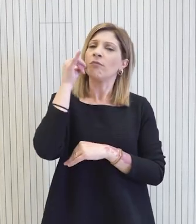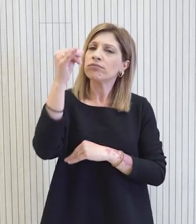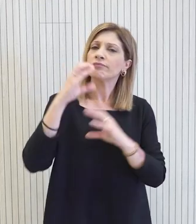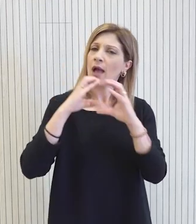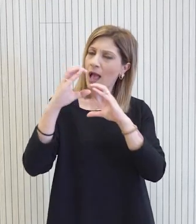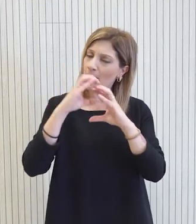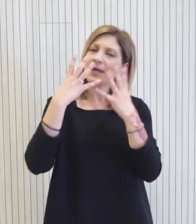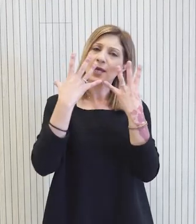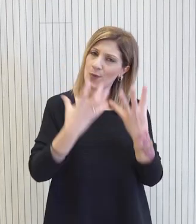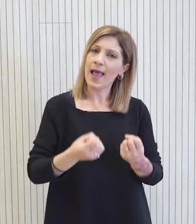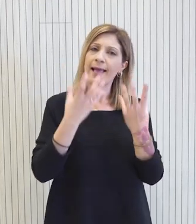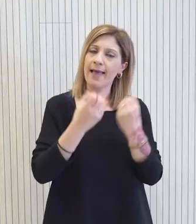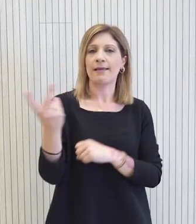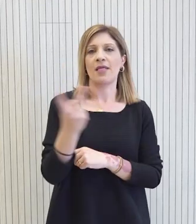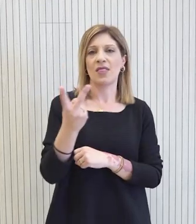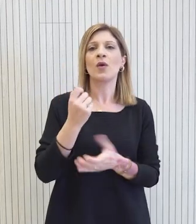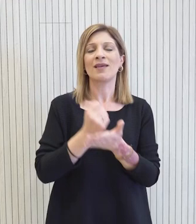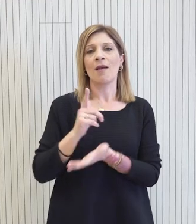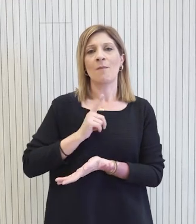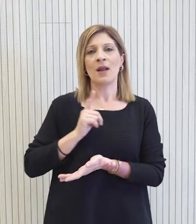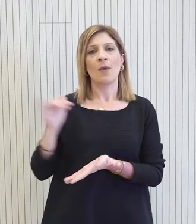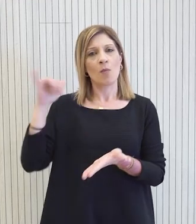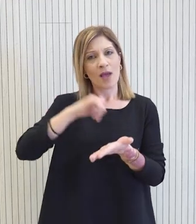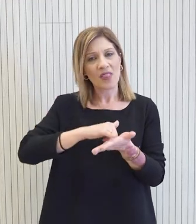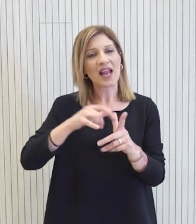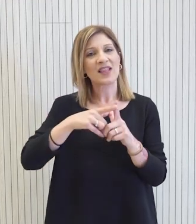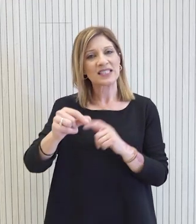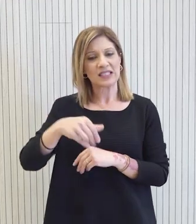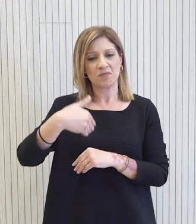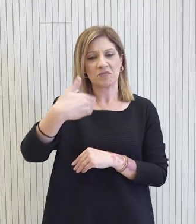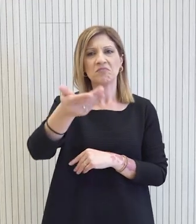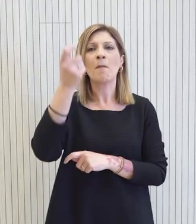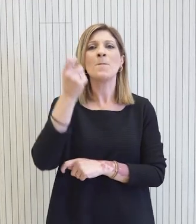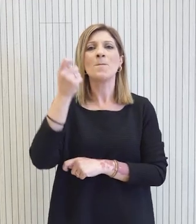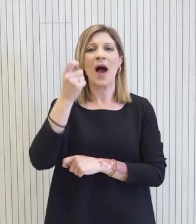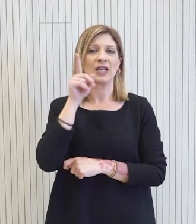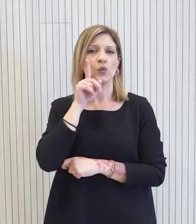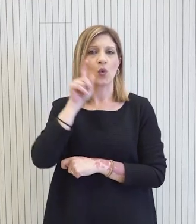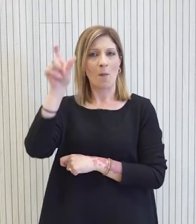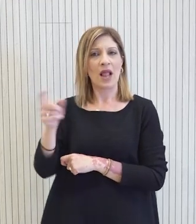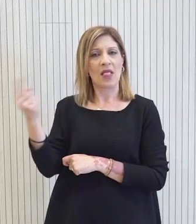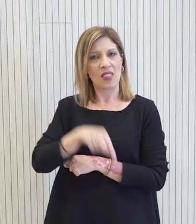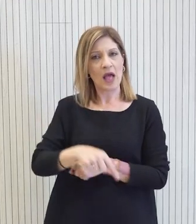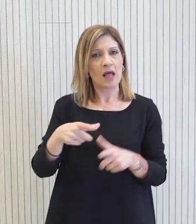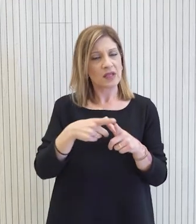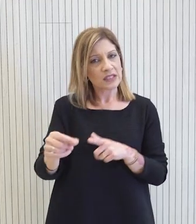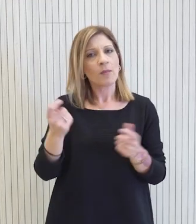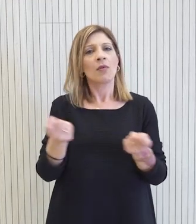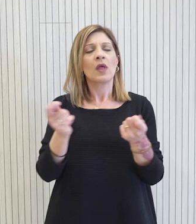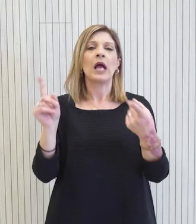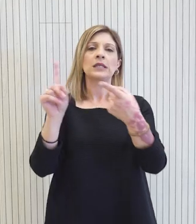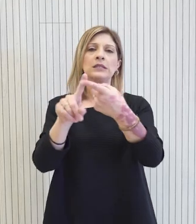επικοινωνία μεταξύ τους και αναμένεται και η κάθοδος της κυρίας Ολγκίν στην Κύπρο το δεύτερο δεκαήμερο του Μαρτίου όπου θα πραγματοποιήσει και συναντήσεις